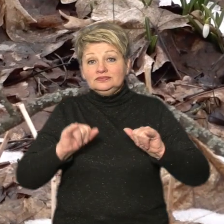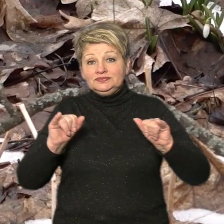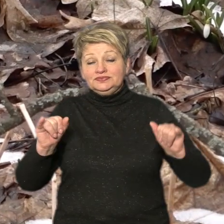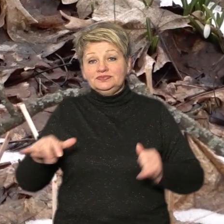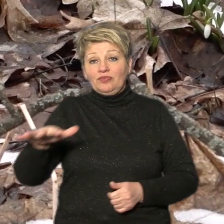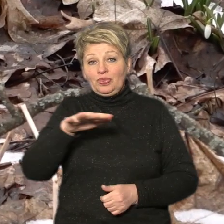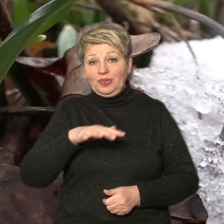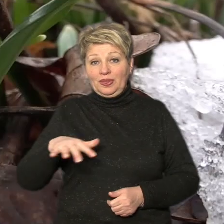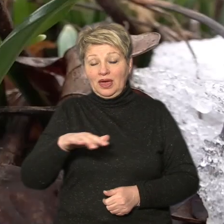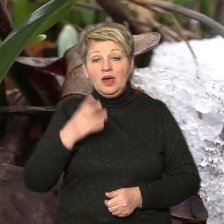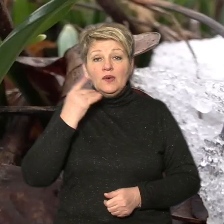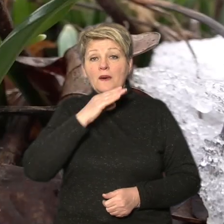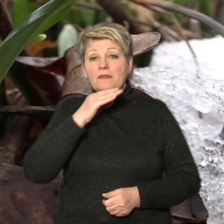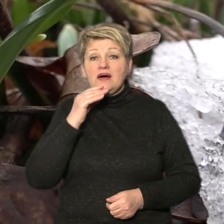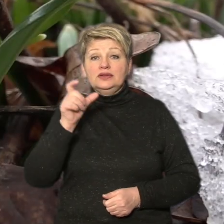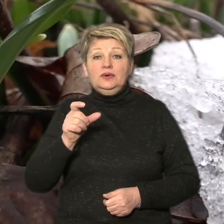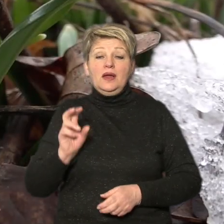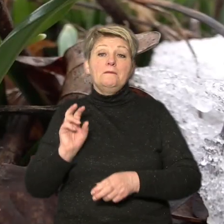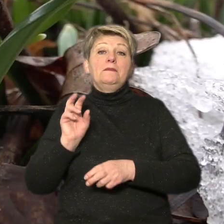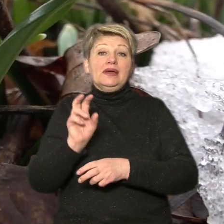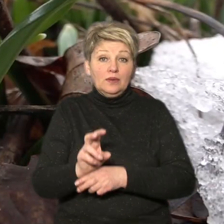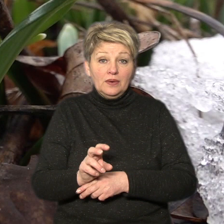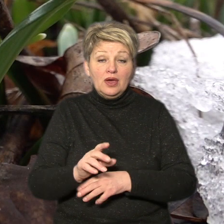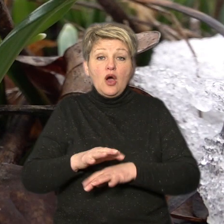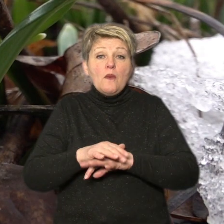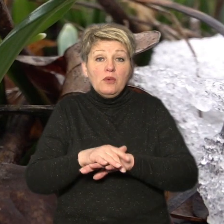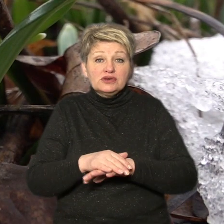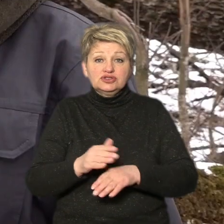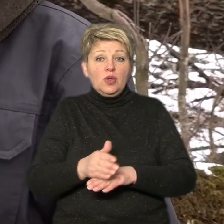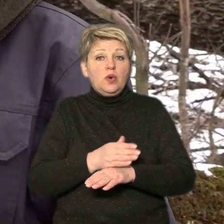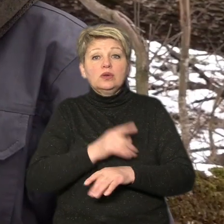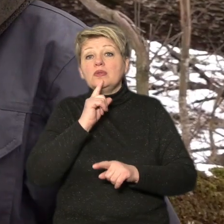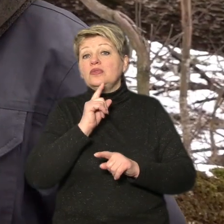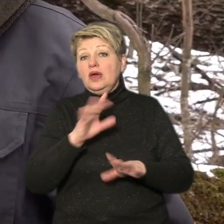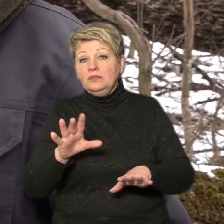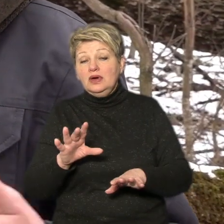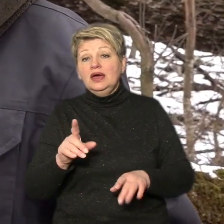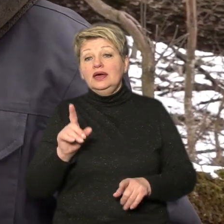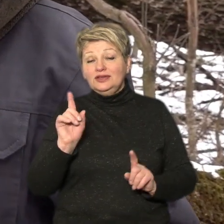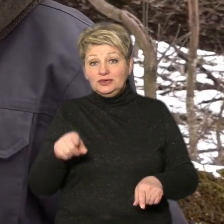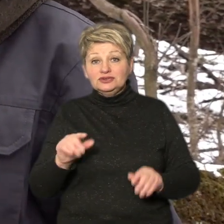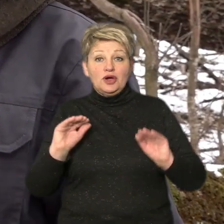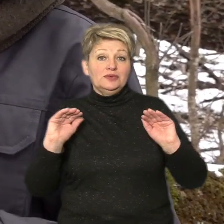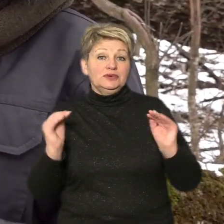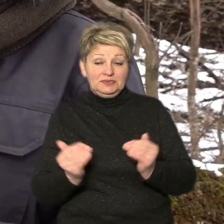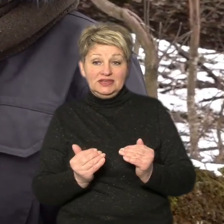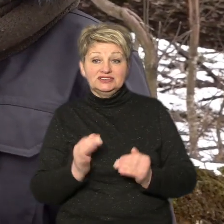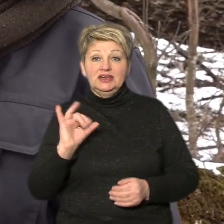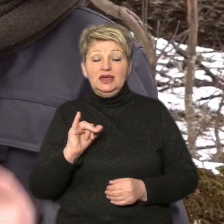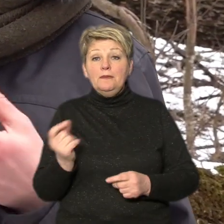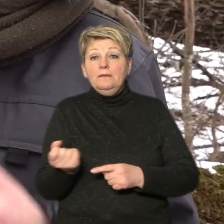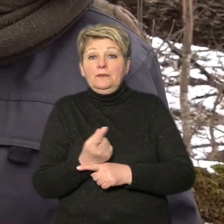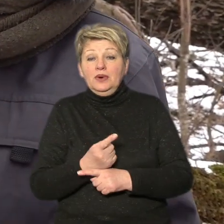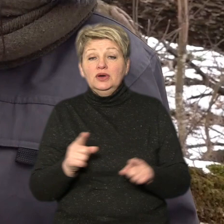І коли багато людей приходить, само собою мурашки там довго не будуть лишатися, і комашки зменшуються. І виходить,